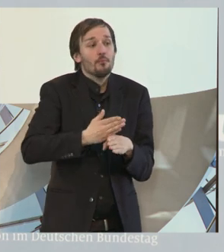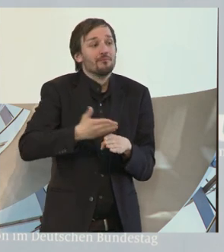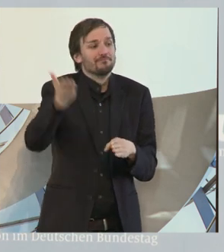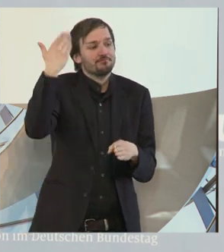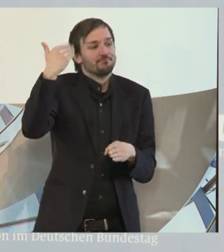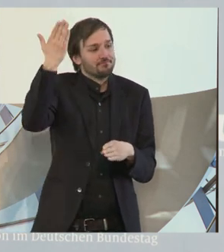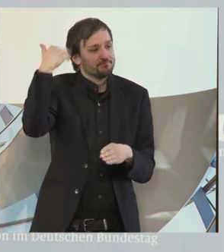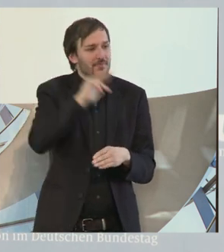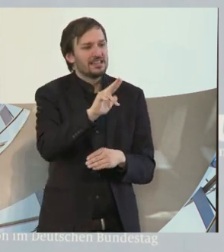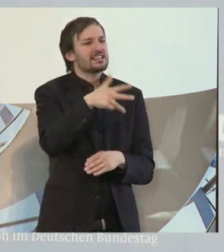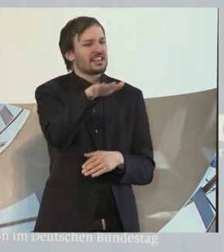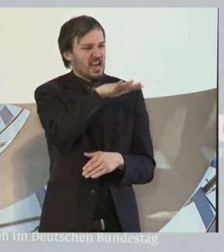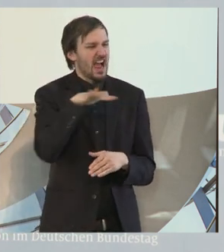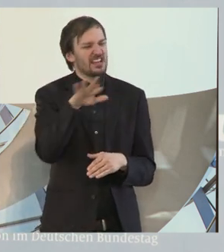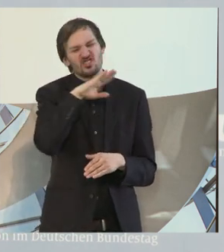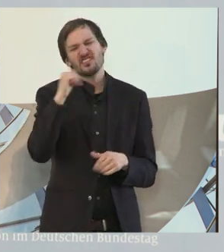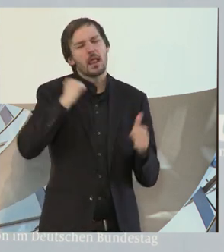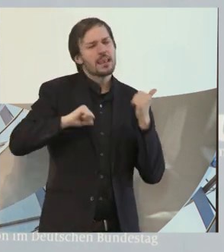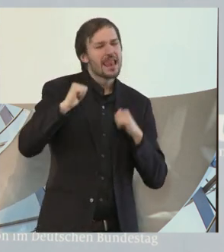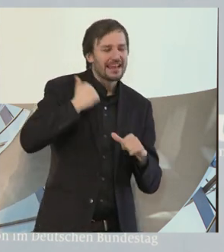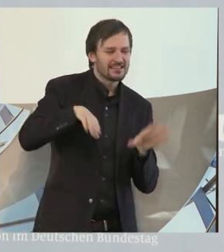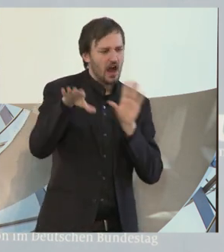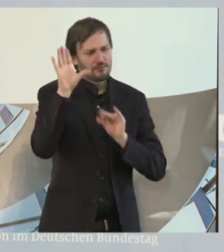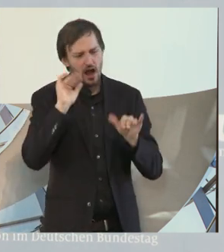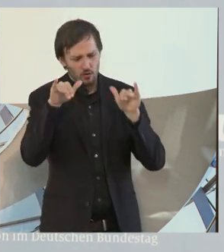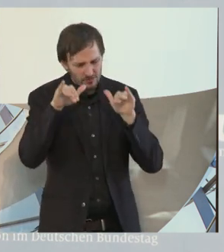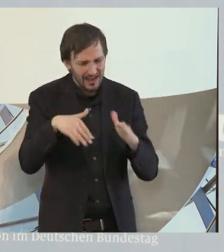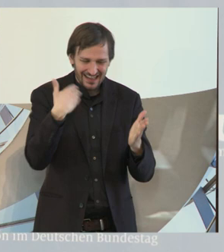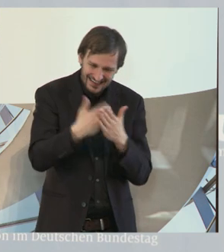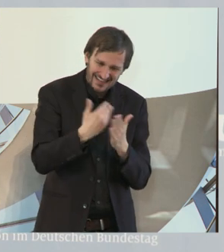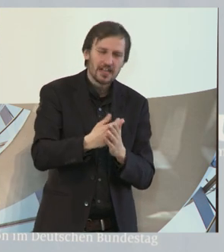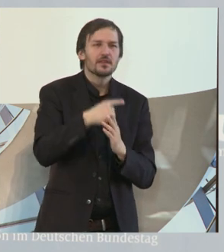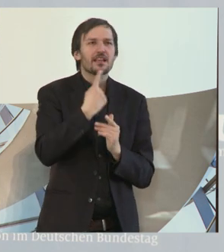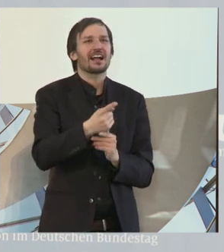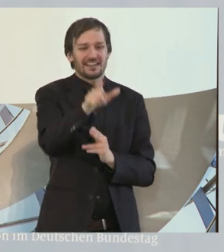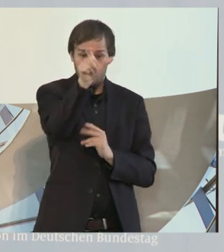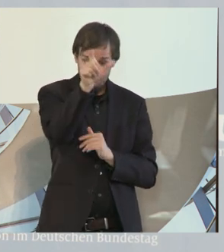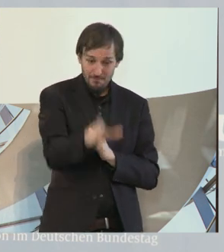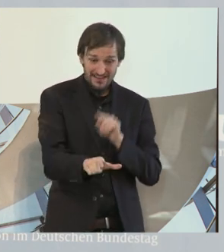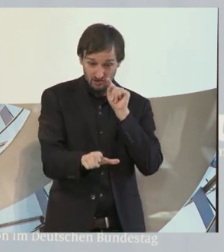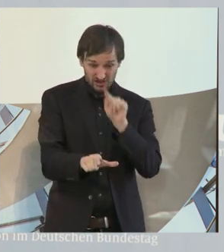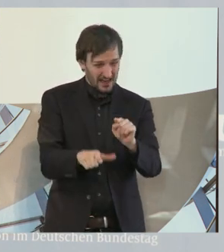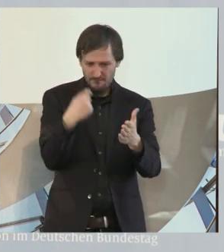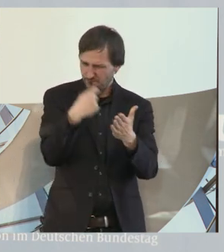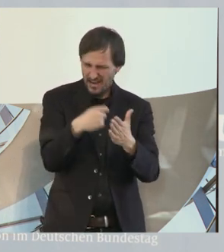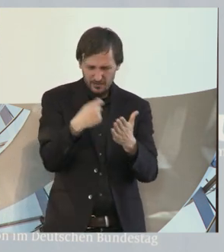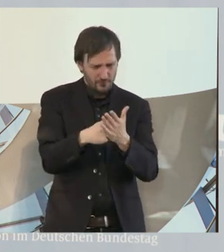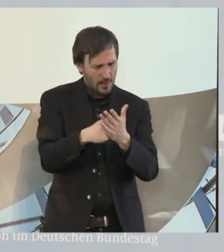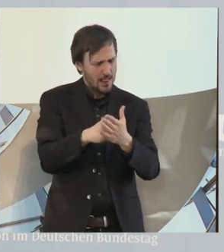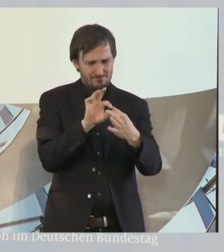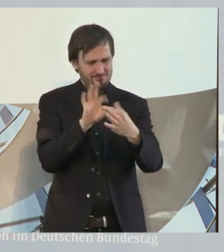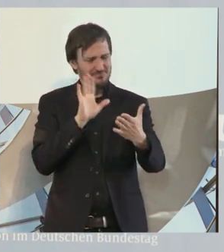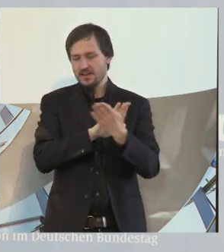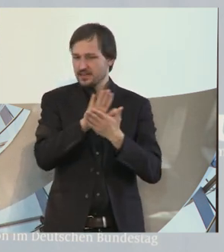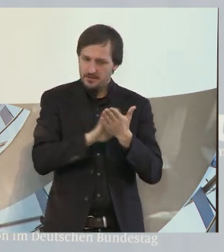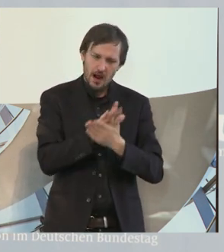im Dritten Reich für uns der Mensch eben in seinem Wert nicht zur Disposition steht, dass der Mensch